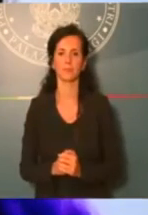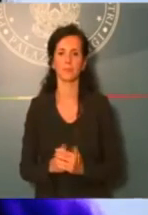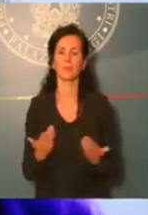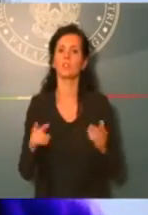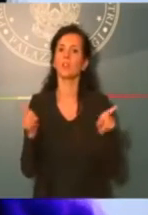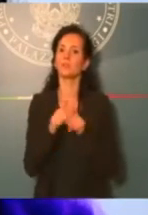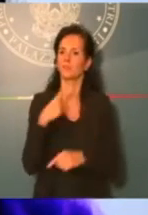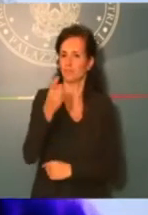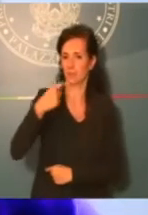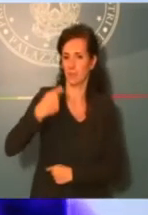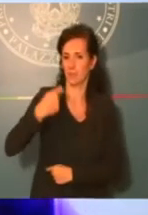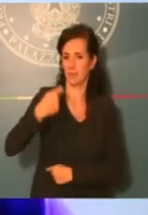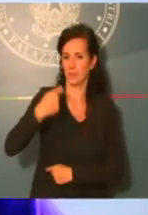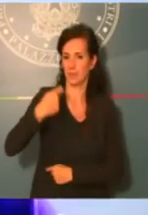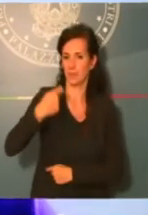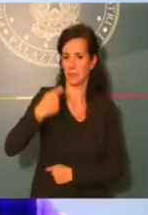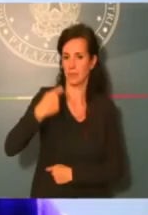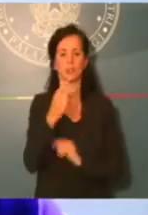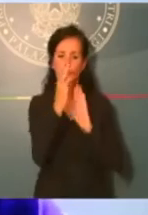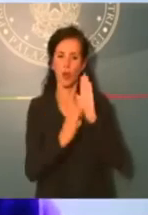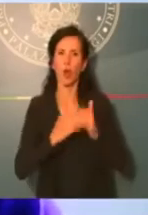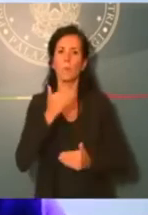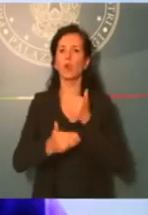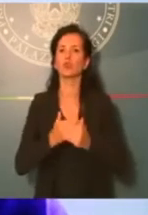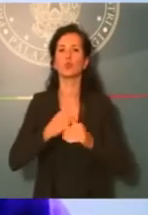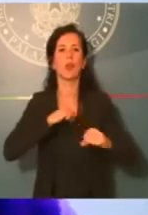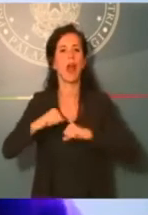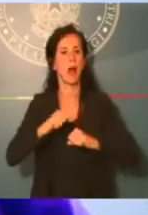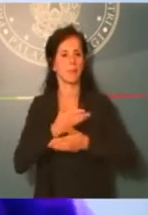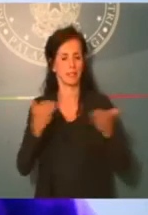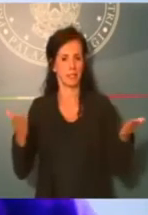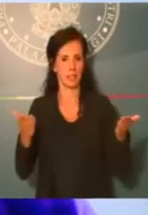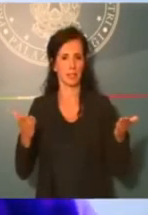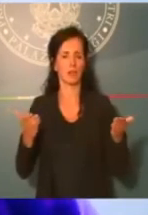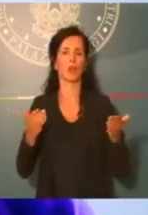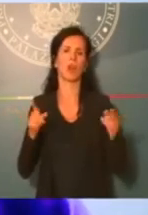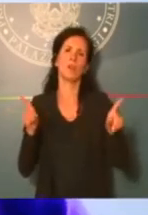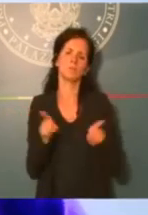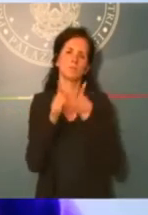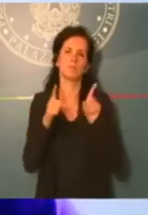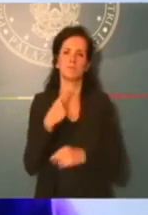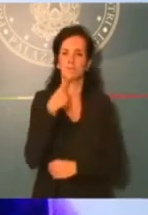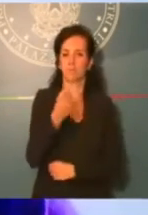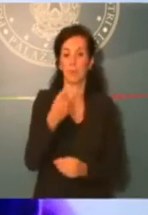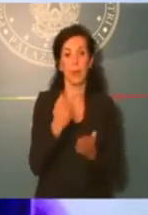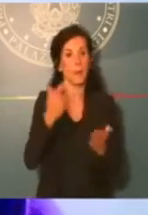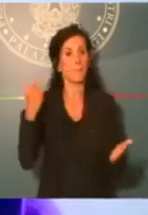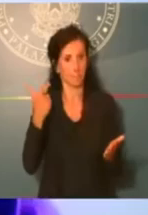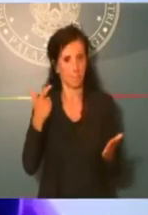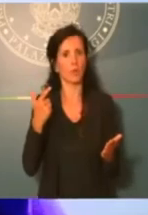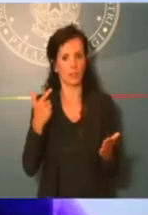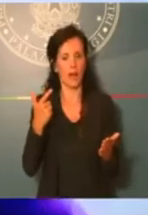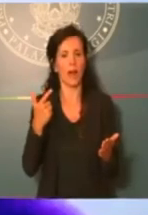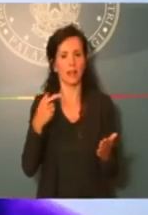parte ha ricordato, amministrative, che vengono semplificate per citarne alcune che sono fondamentali sul fronte proprio di questa pubblica